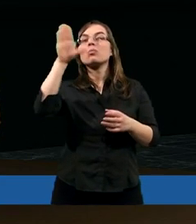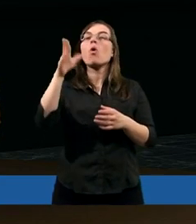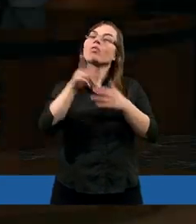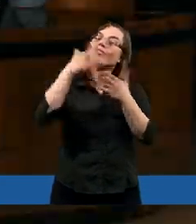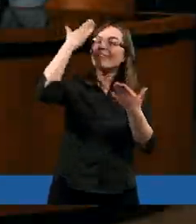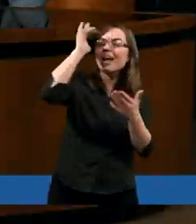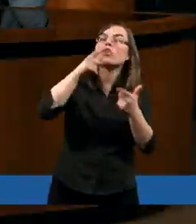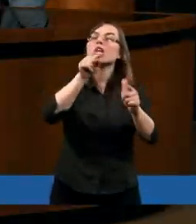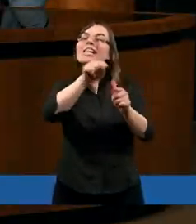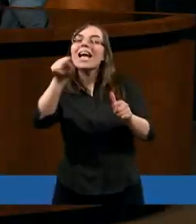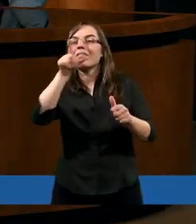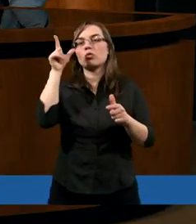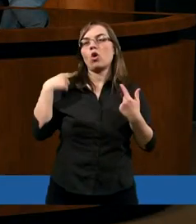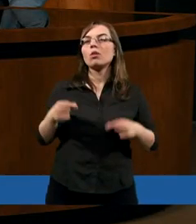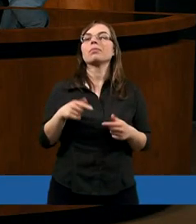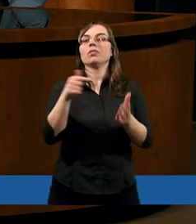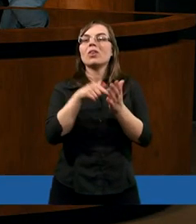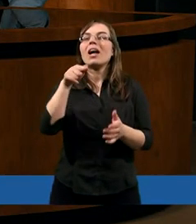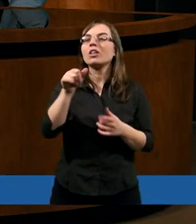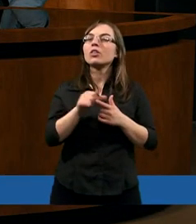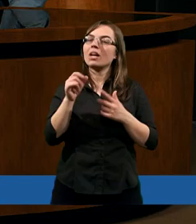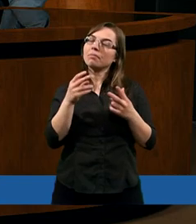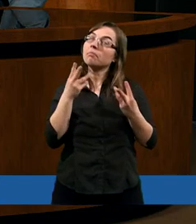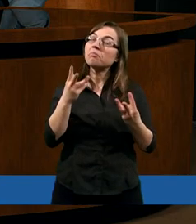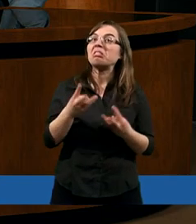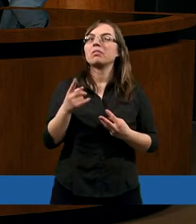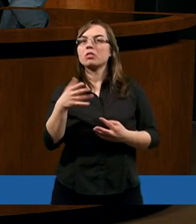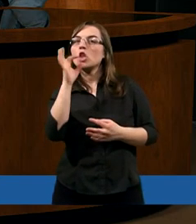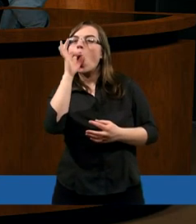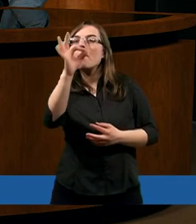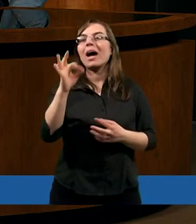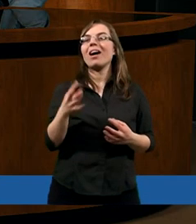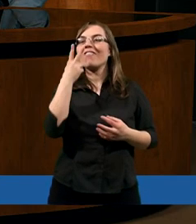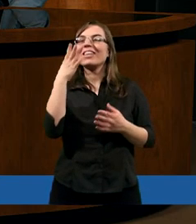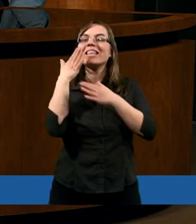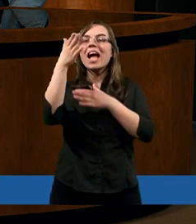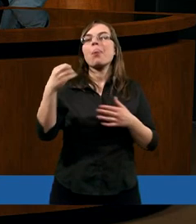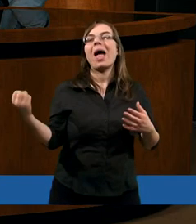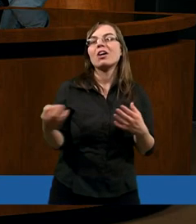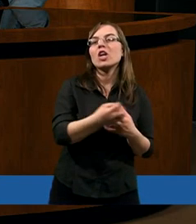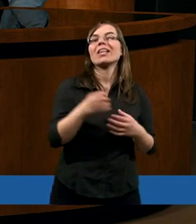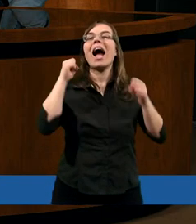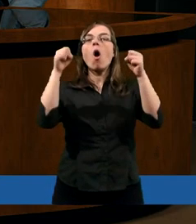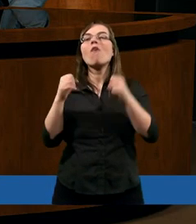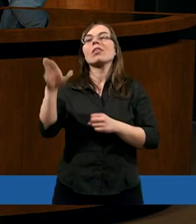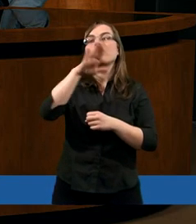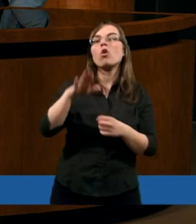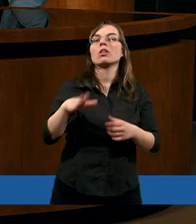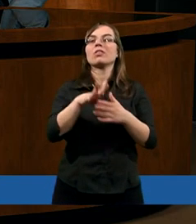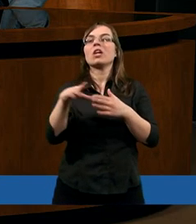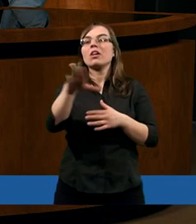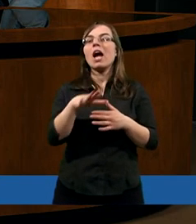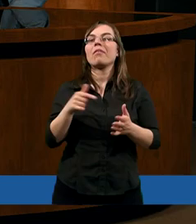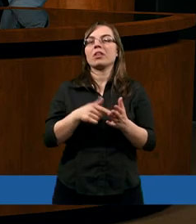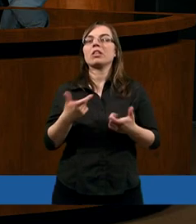Boży. Czy jeszcze macie jakąś wizję dobrego pasienia, owiec Bożych, trzody Bożej?